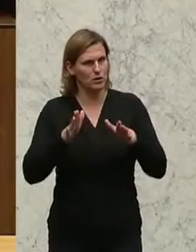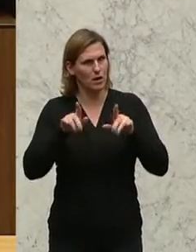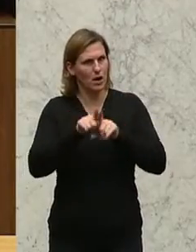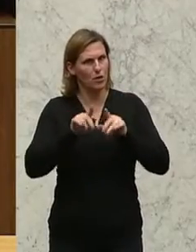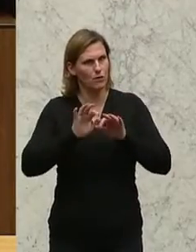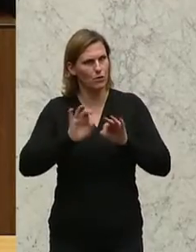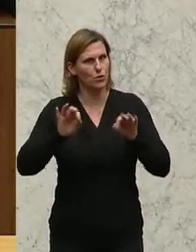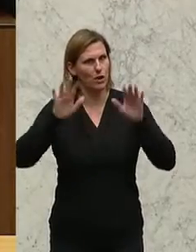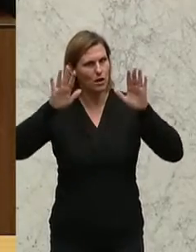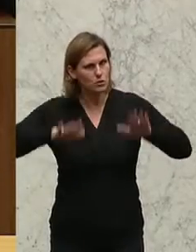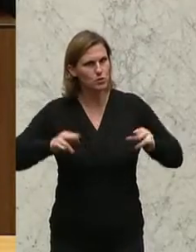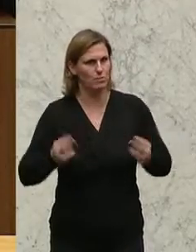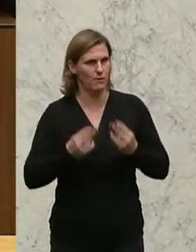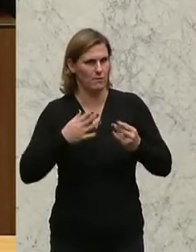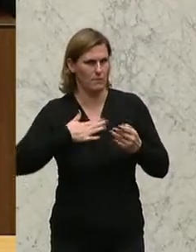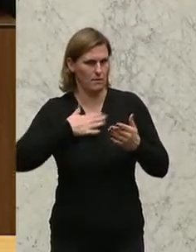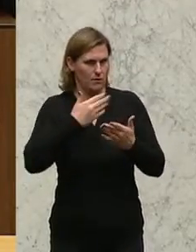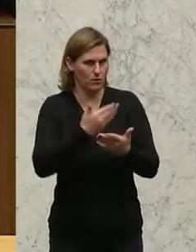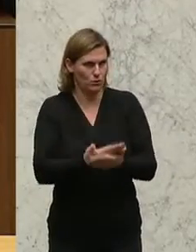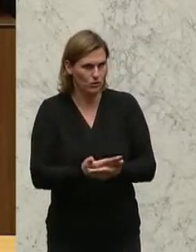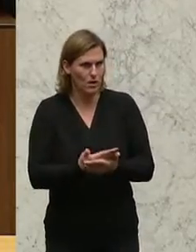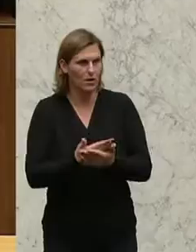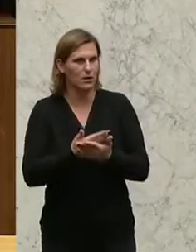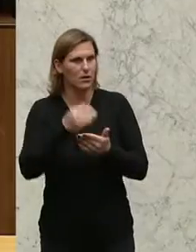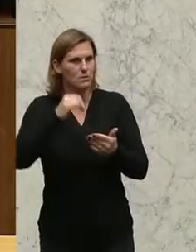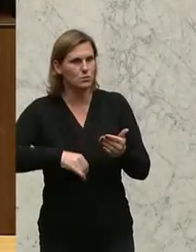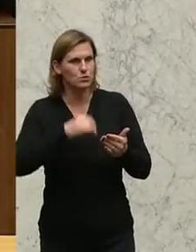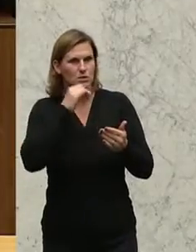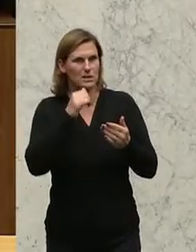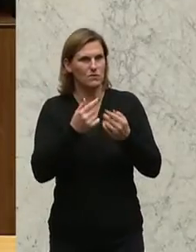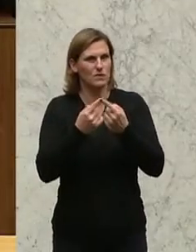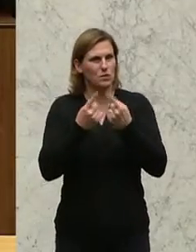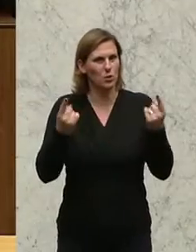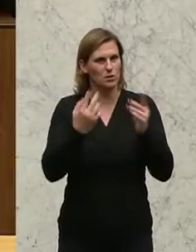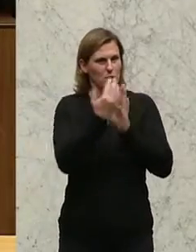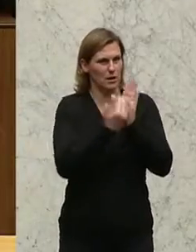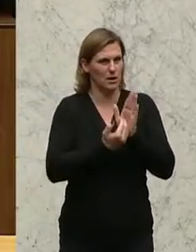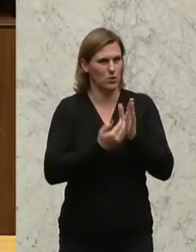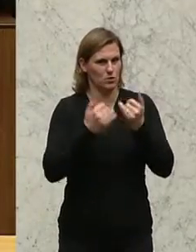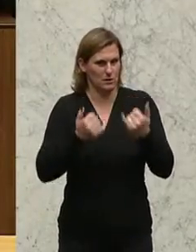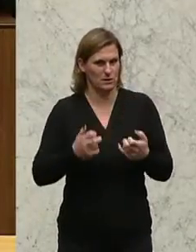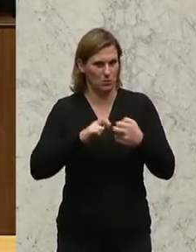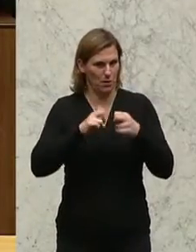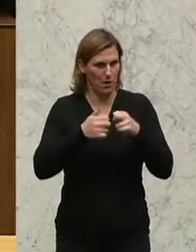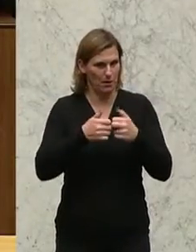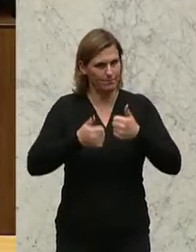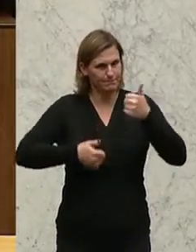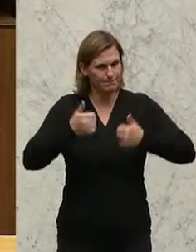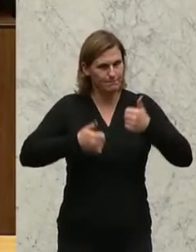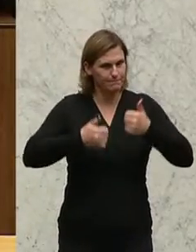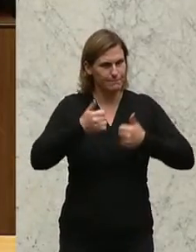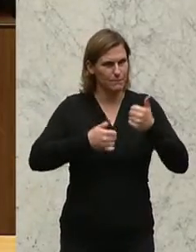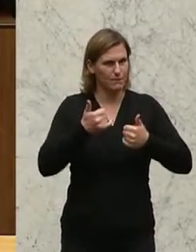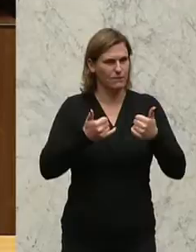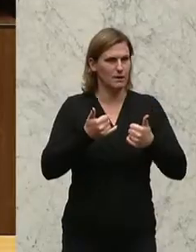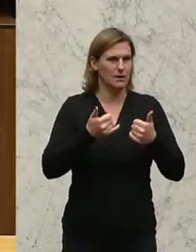keine Ungleichbehandlung, dann bräuchte man keine Sonderregelung und wir hätten auch nicht diese Problematik, die wir jetzt wohl haben werden, dass wir einen Wettbewerb zwischen gemeinnützigen